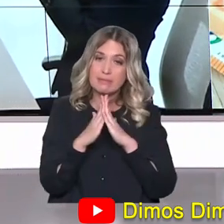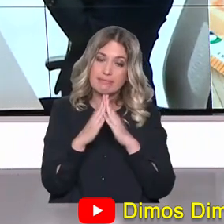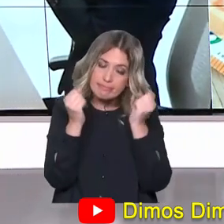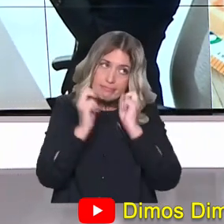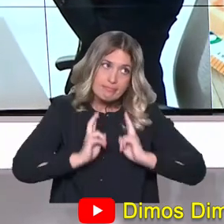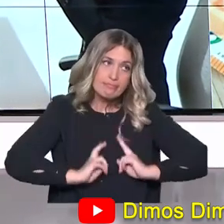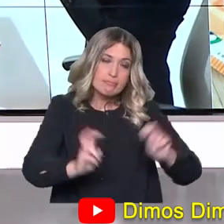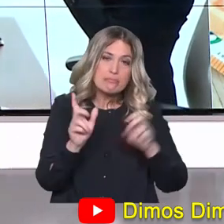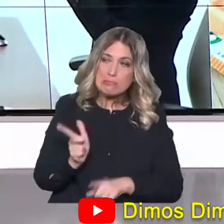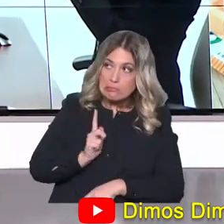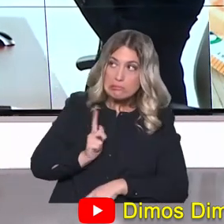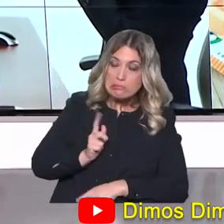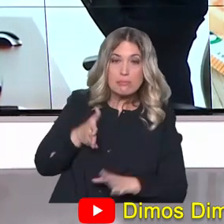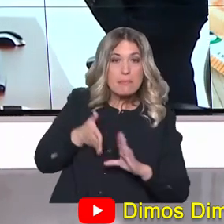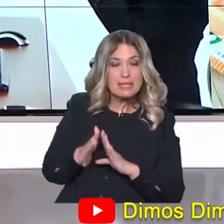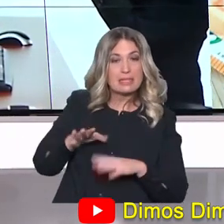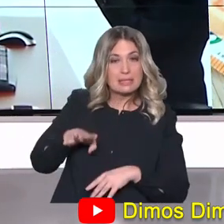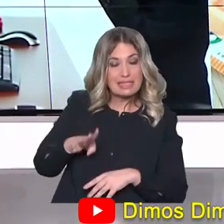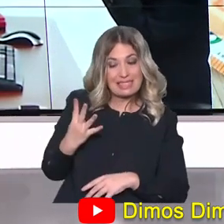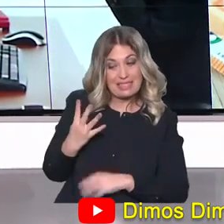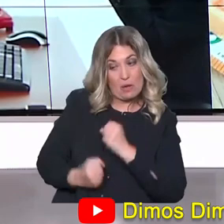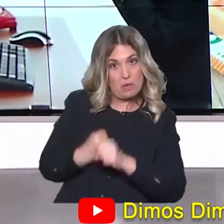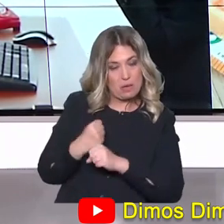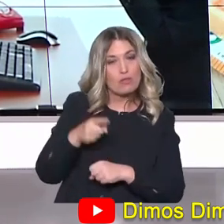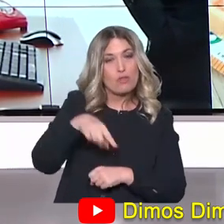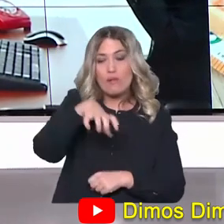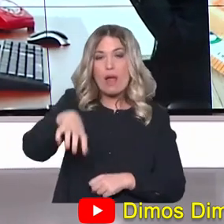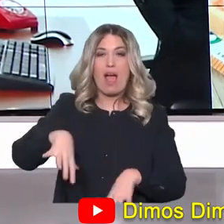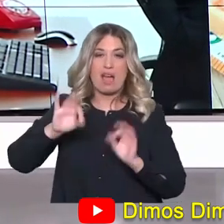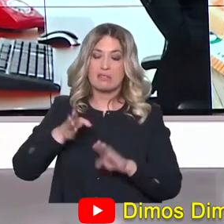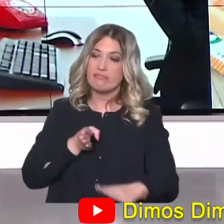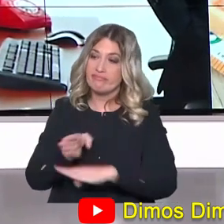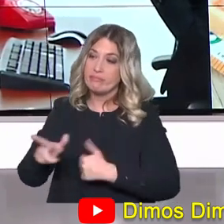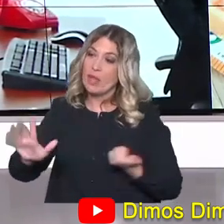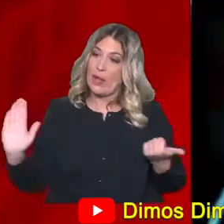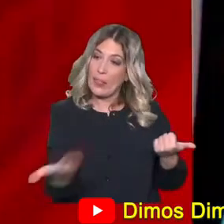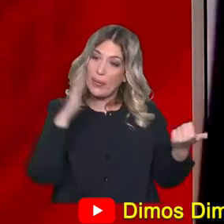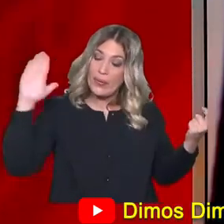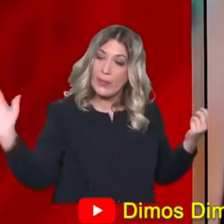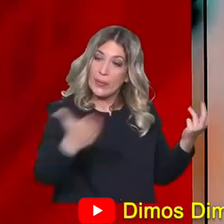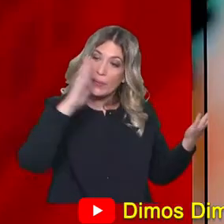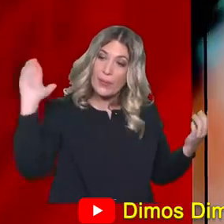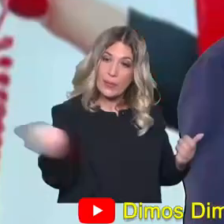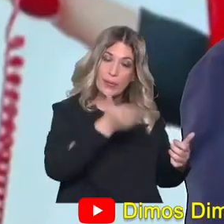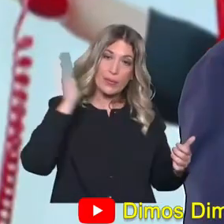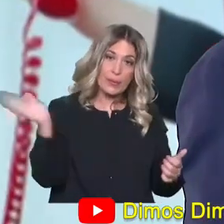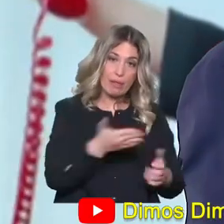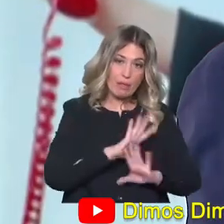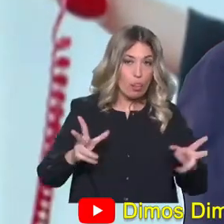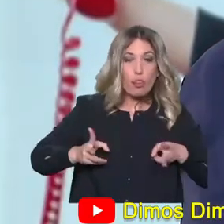φορέα 4 χρόνια. Ο φορέας δεν έχει φτιαχτεί και τώρα κινδυνεύουν να φύγουν εκτός σπιτιού. Και τρέχουν και τόκοι παράλληλα. Καονικότατα. Το